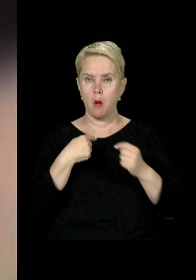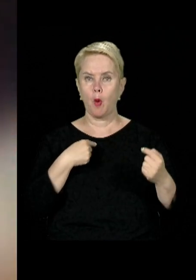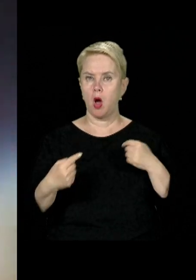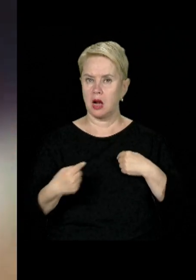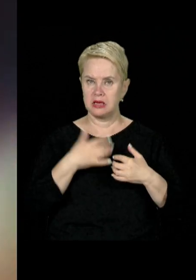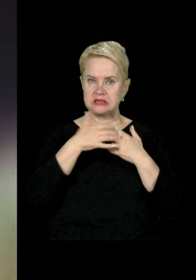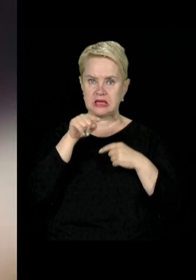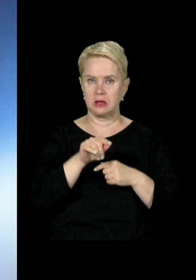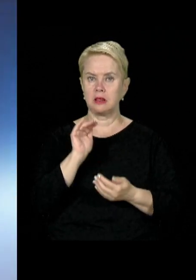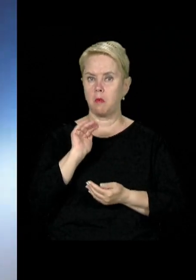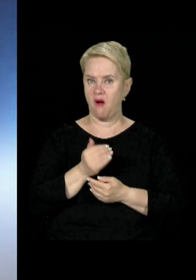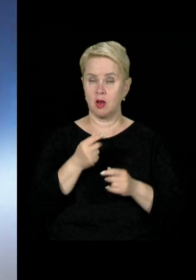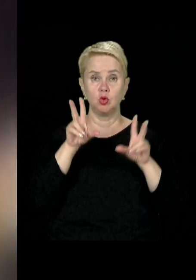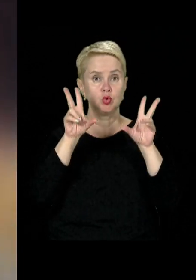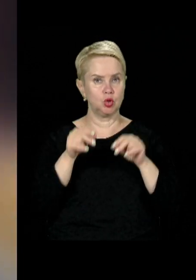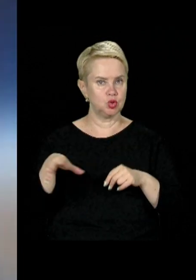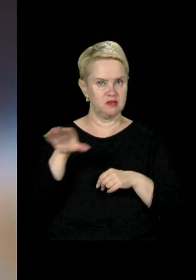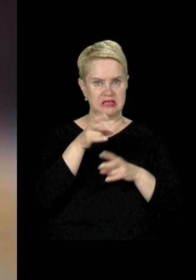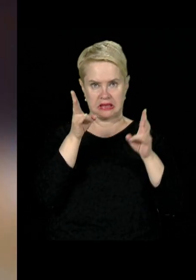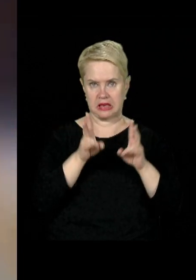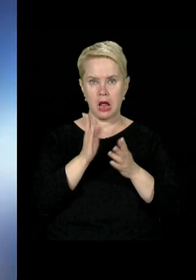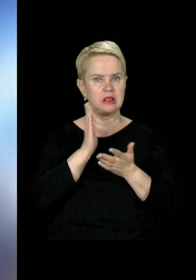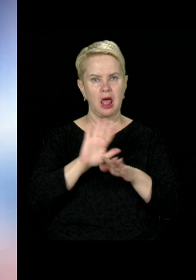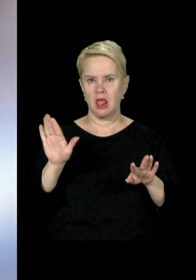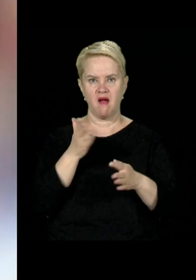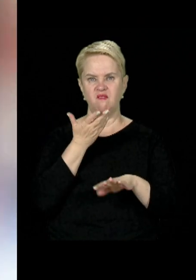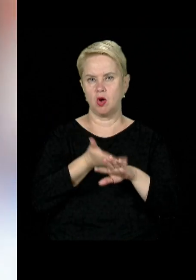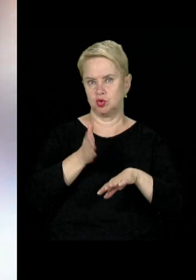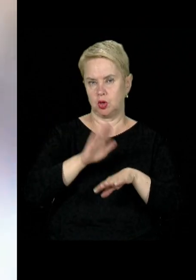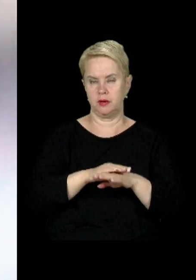поранення. Серед них немовля. На щастя, всі травми не є важкими.